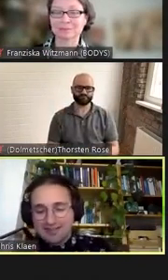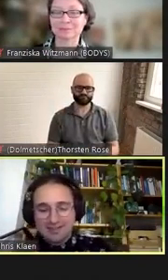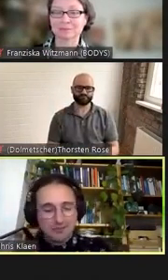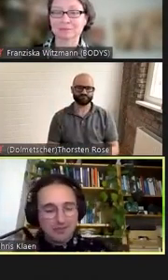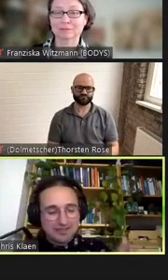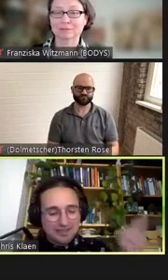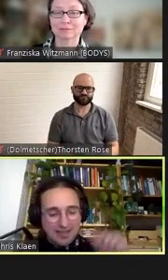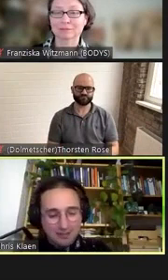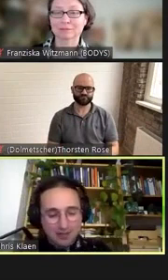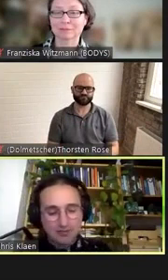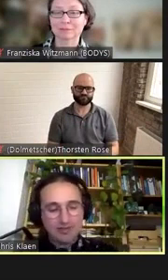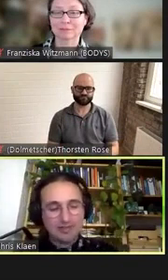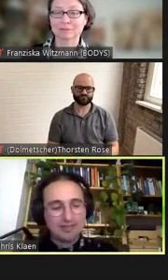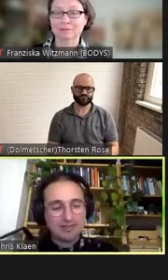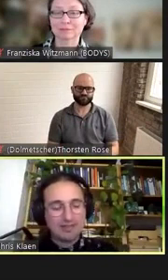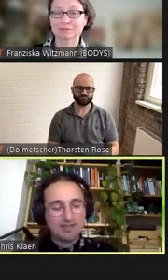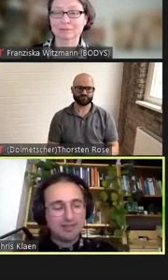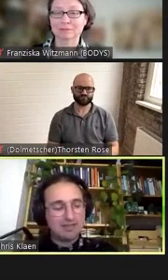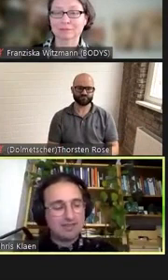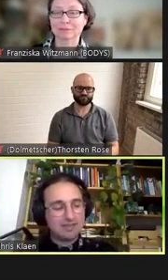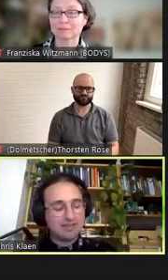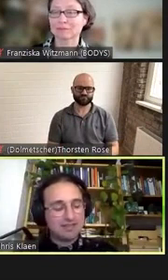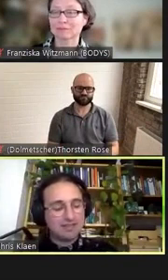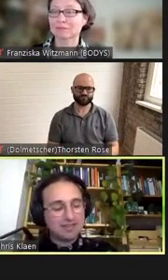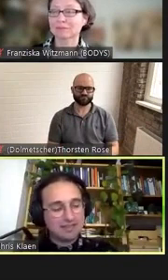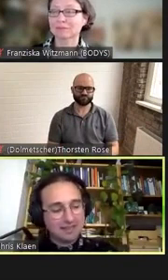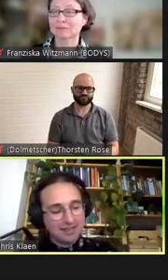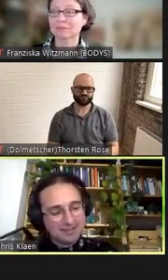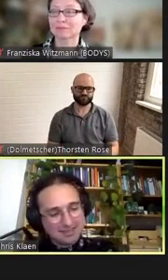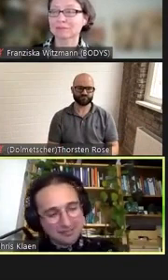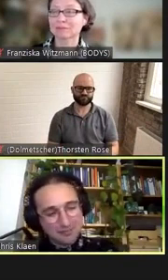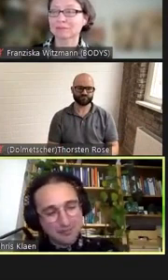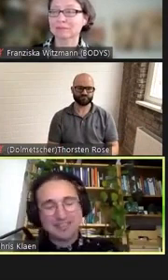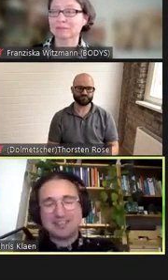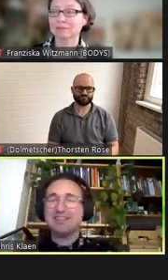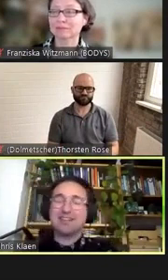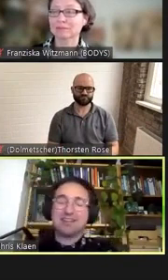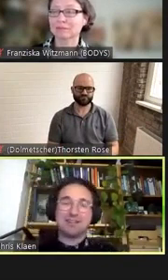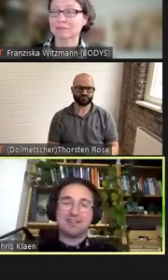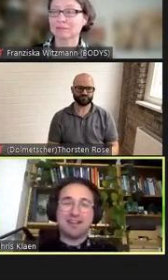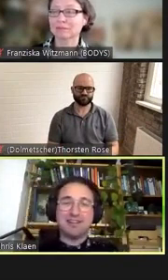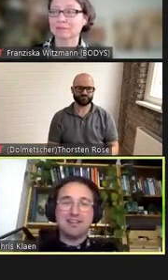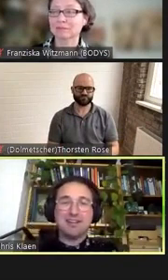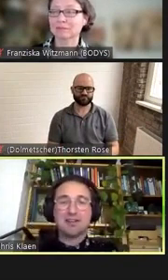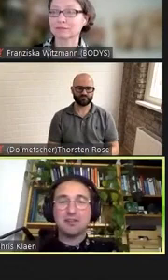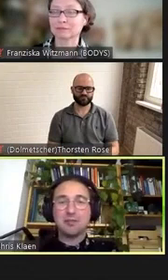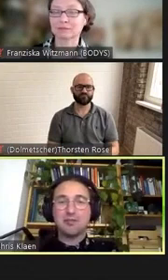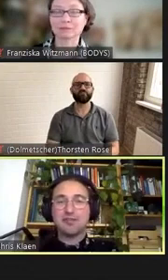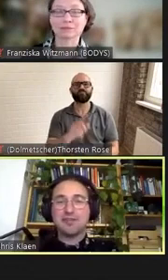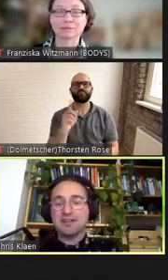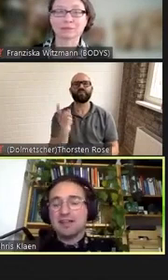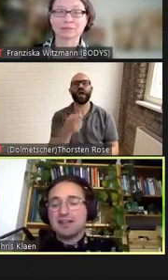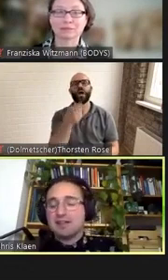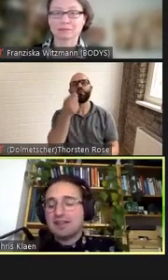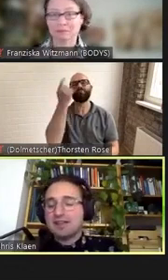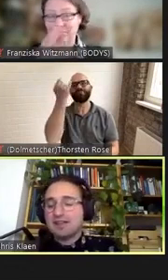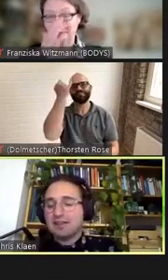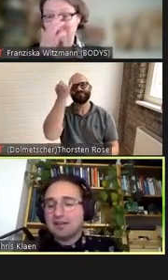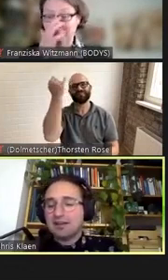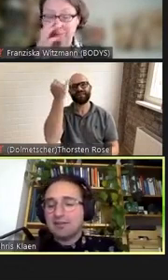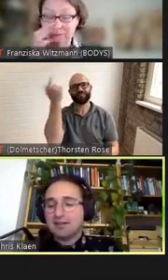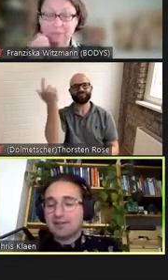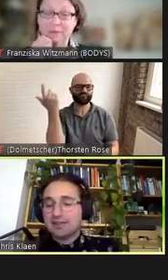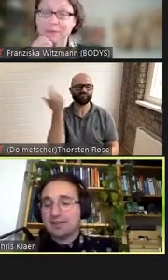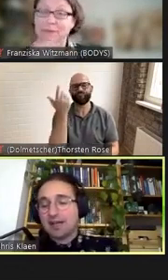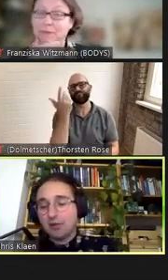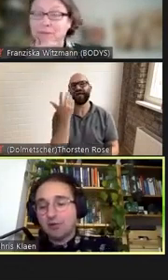Gleichzeitig möchte ich da aber auch an diese Idee der narrativen Prothese etwas anknüpfen, denn